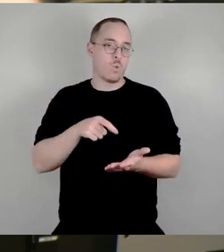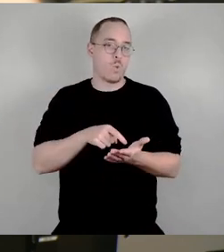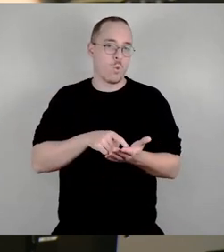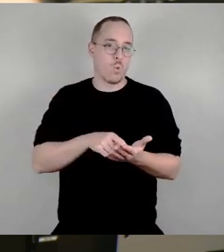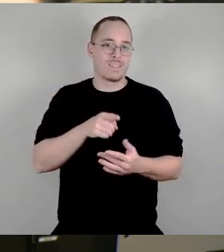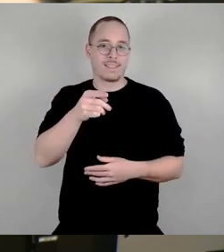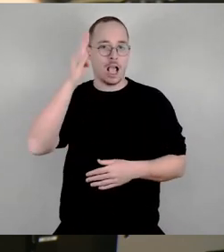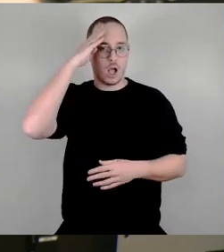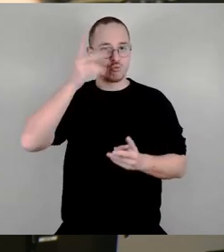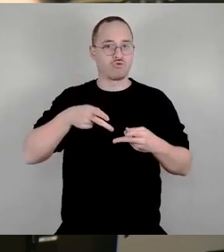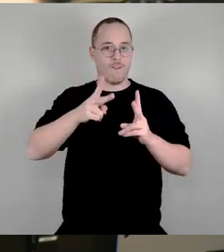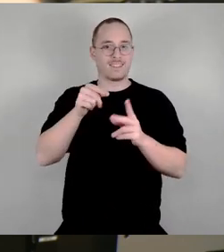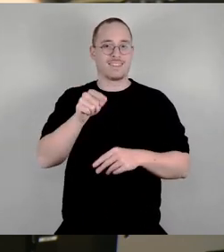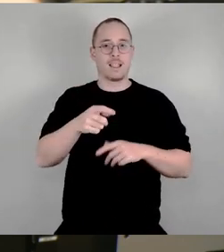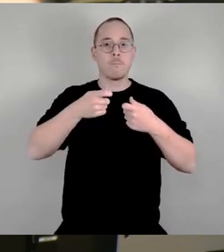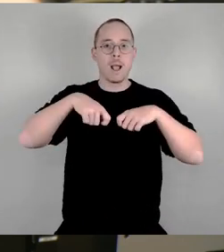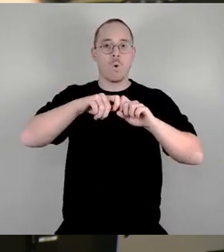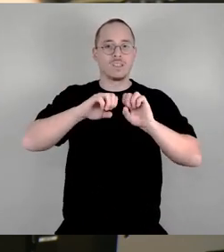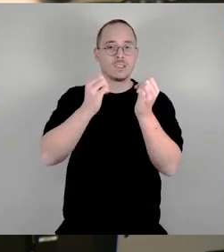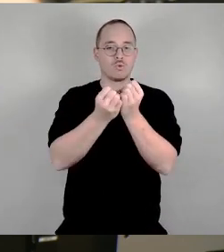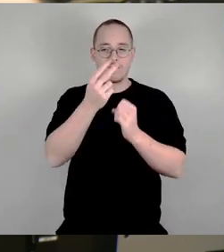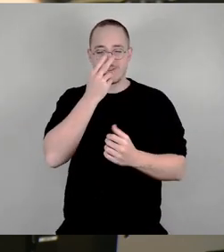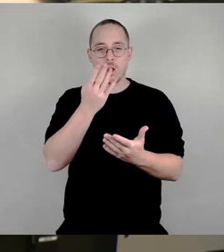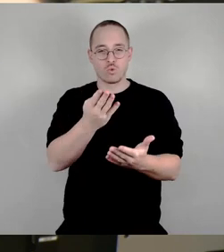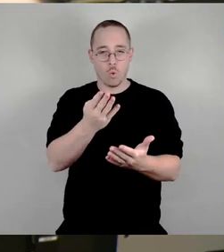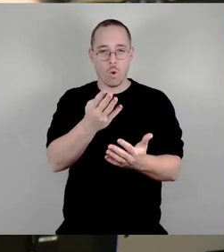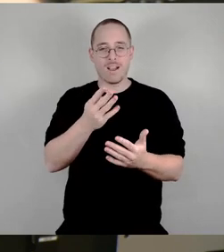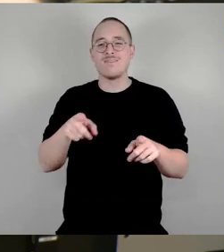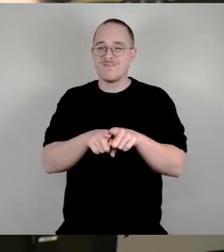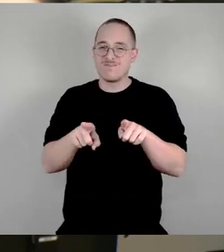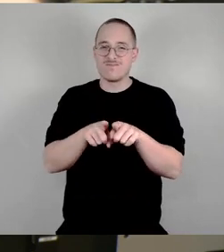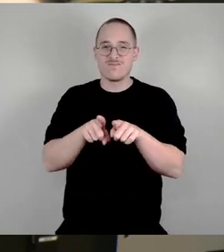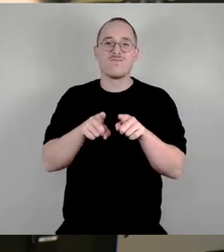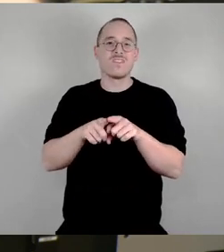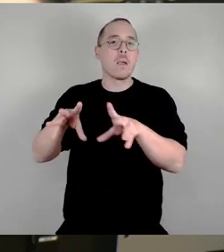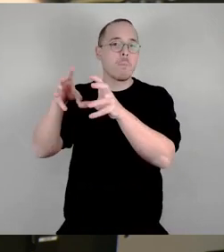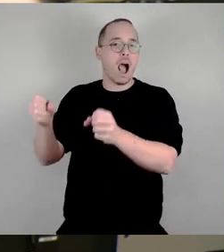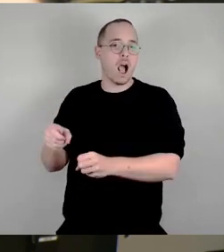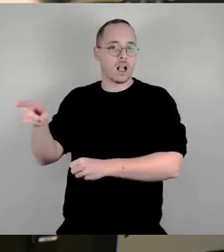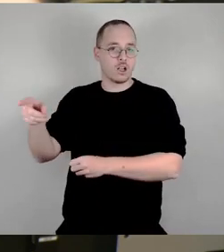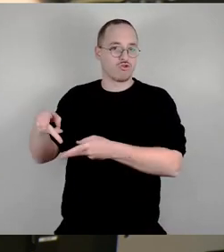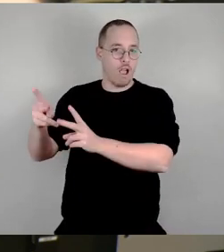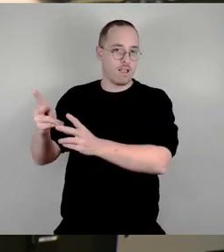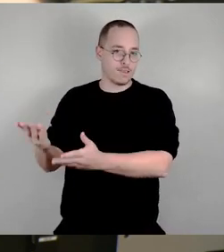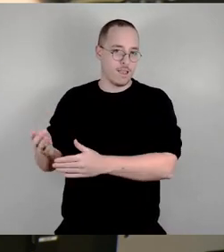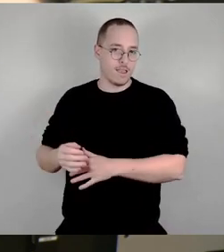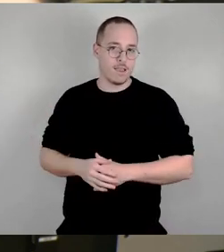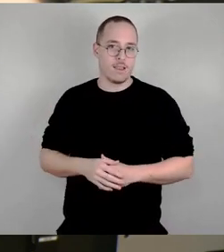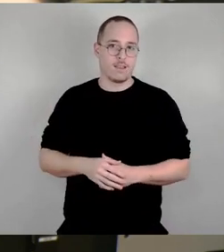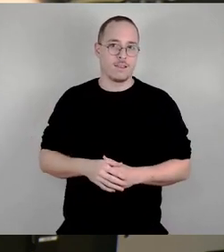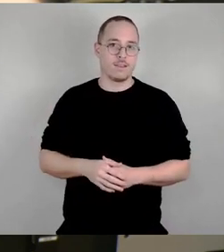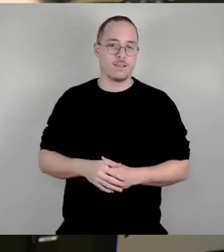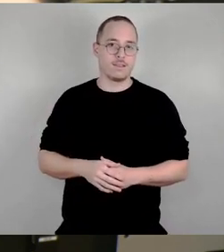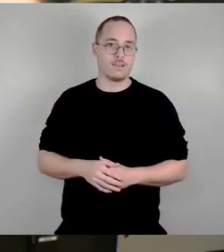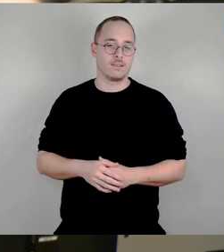sogar noch verengter als auf der Pragestraße. Und wenn wir auf der Pragestraße sagen, wir tragen dem Thema Rechnung,